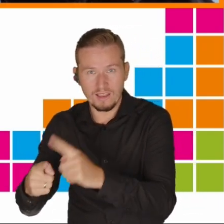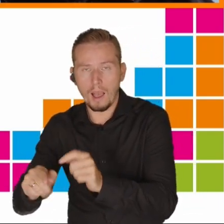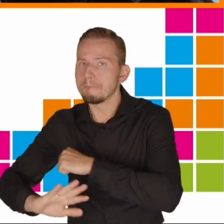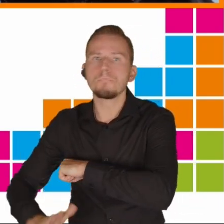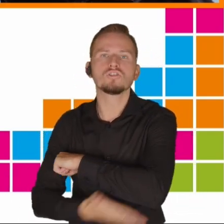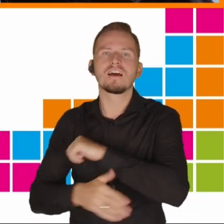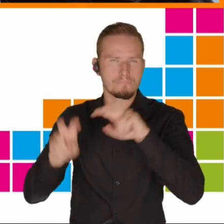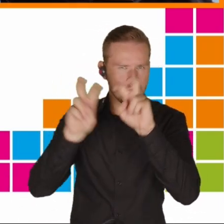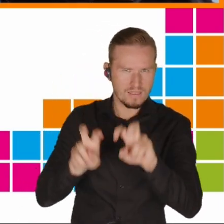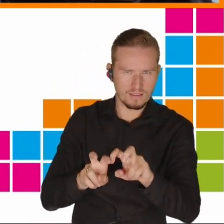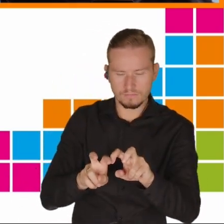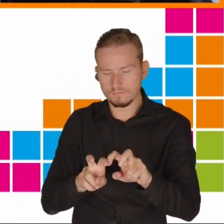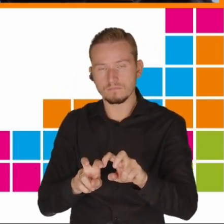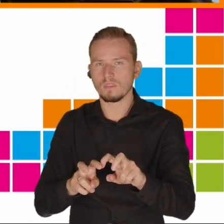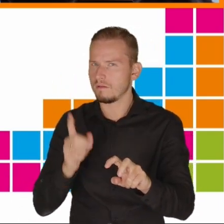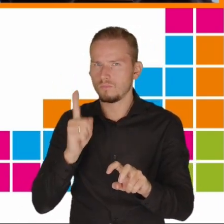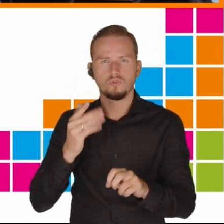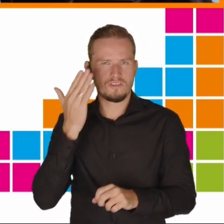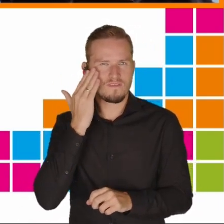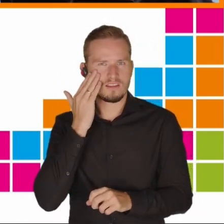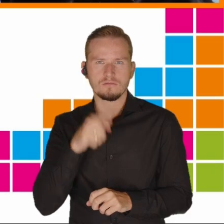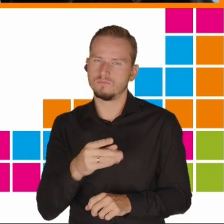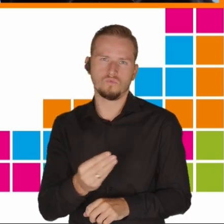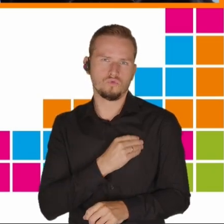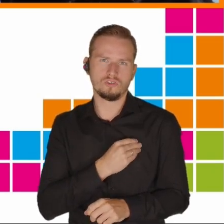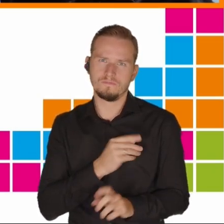w stanie powiedzieć coś, co jest rzetelne.